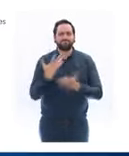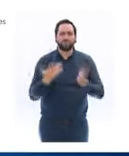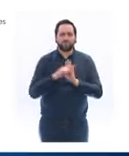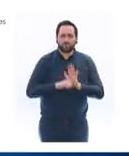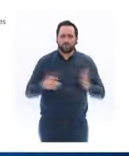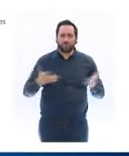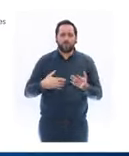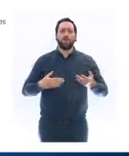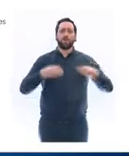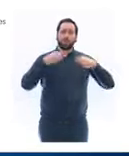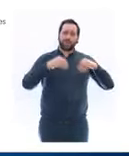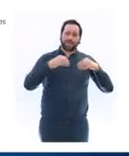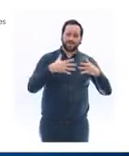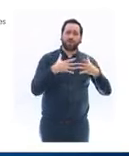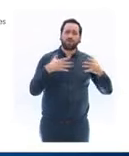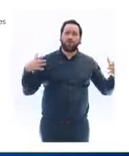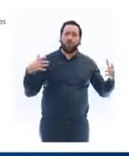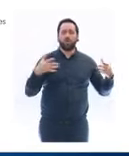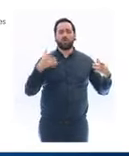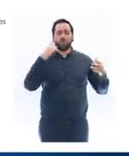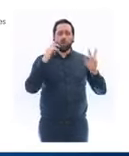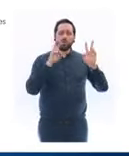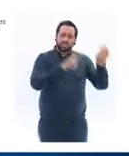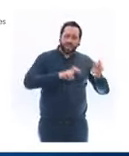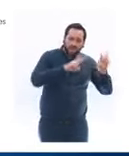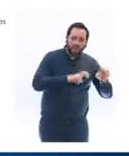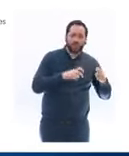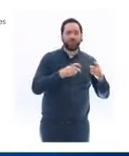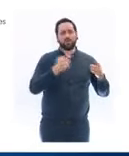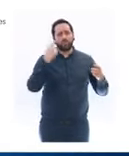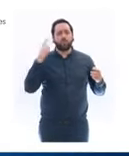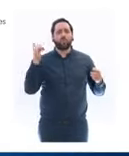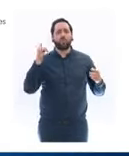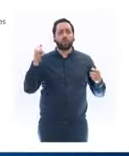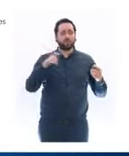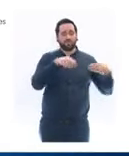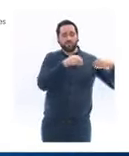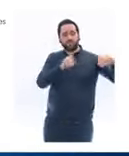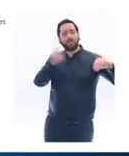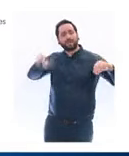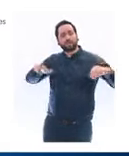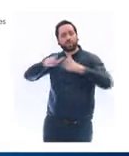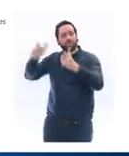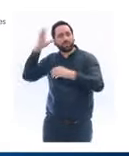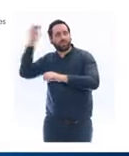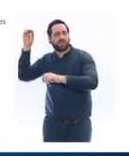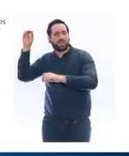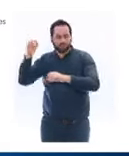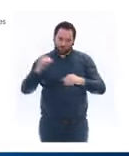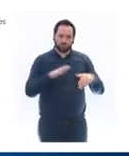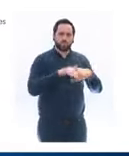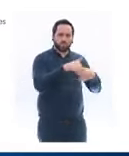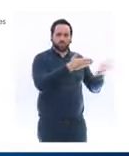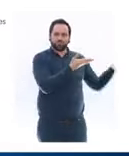afin que les professionnels puissent continuer de s'approvisionner. Les crèches et les